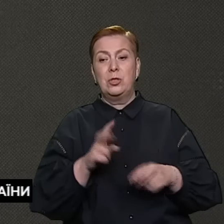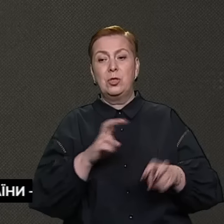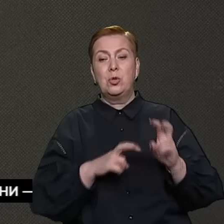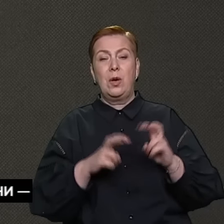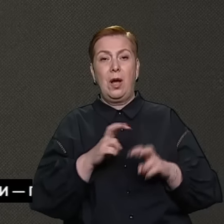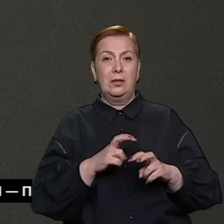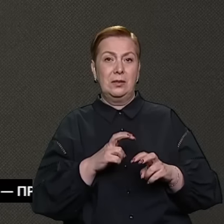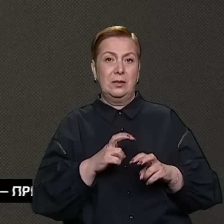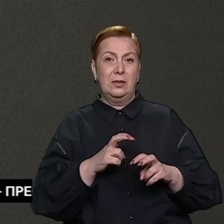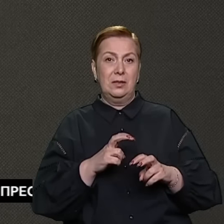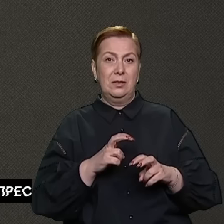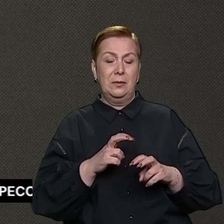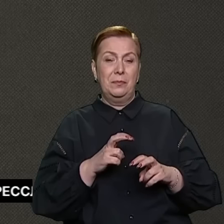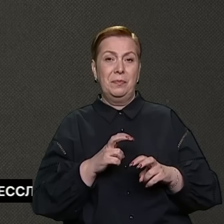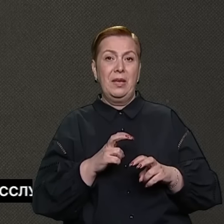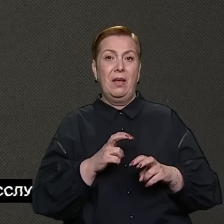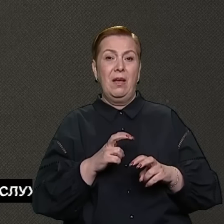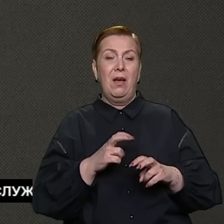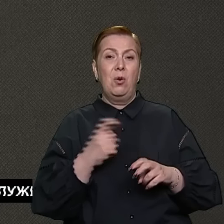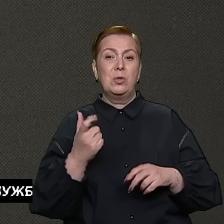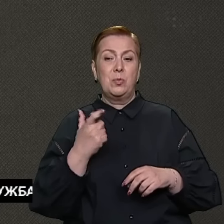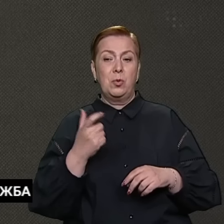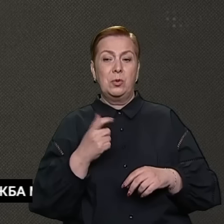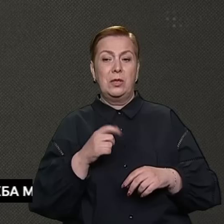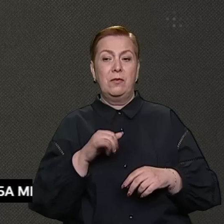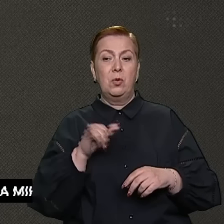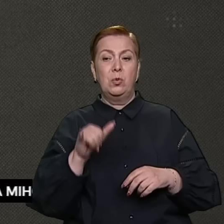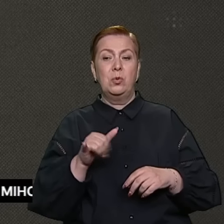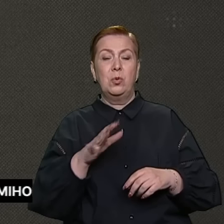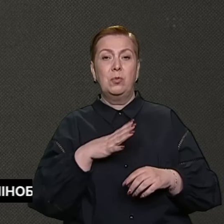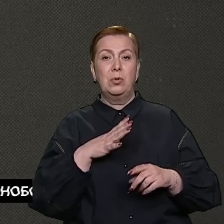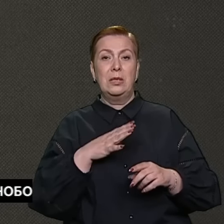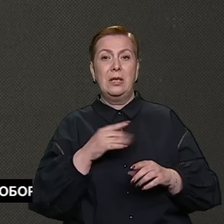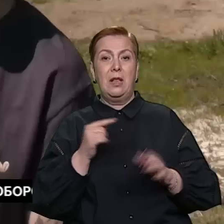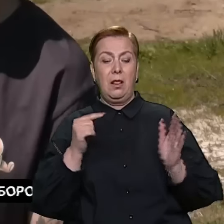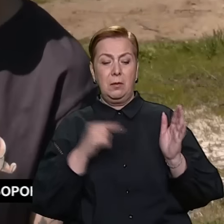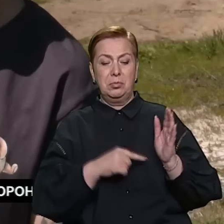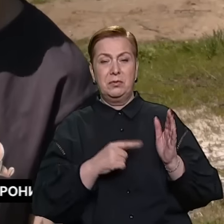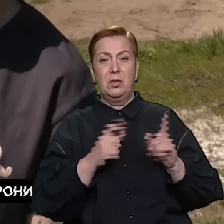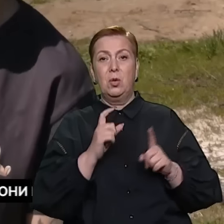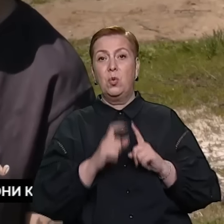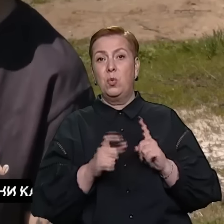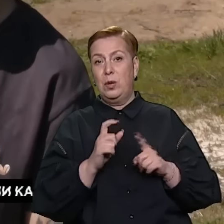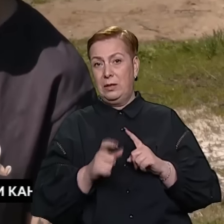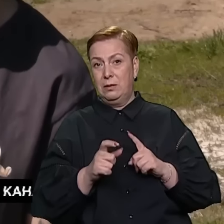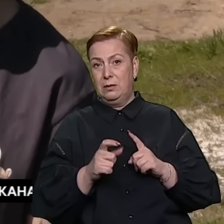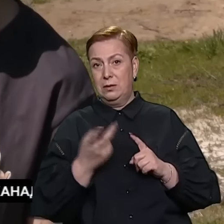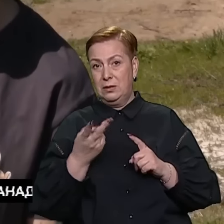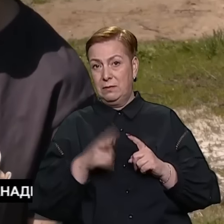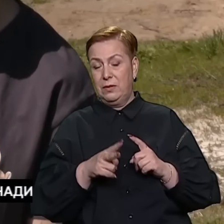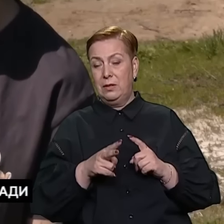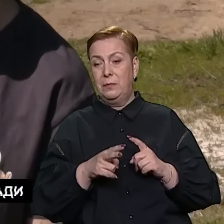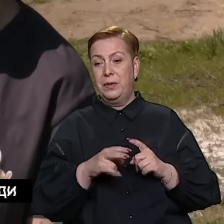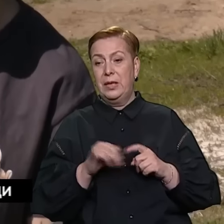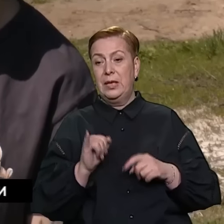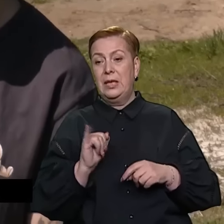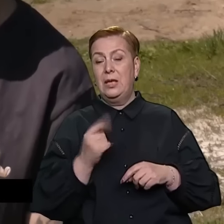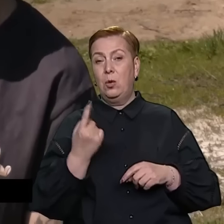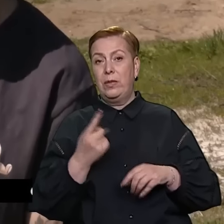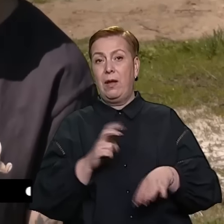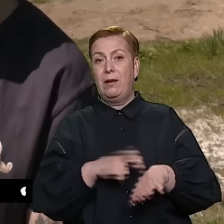Виявили у нього дві кулі, я так розумію, пневматичне зброя. Перша лікарка нам сказала, що